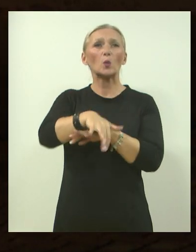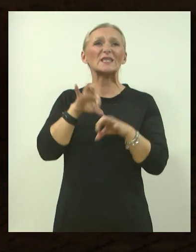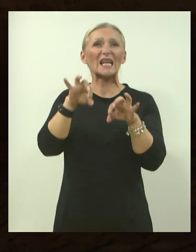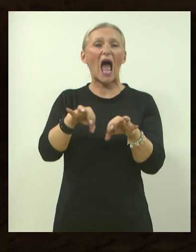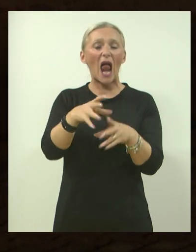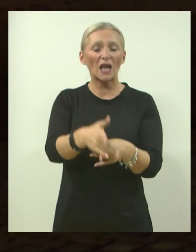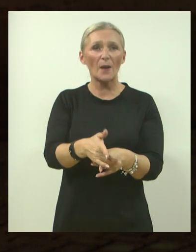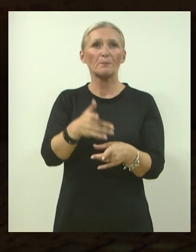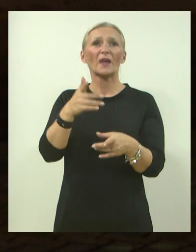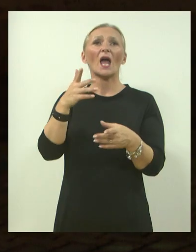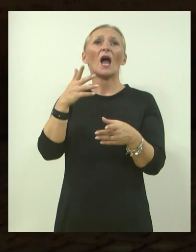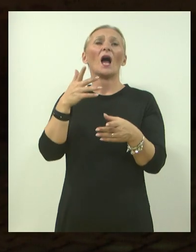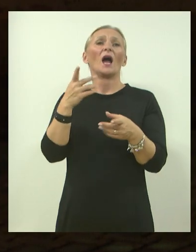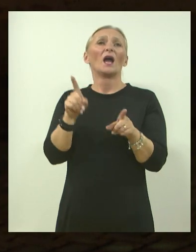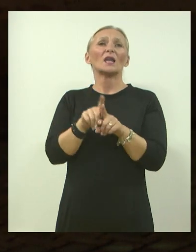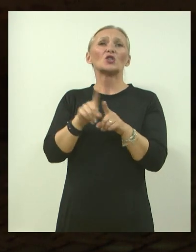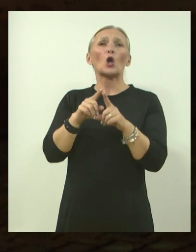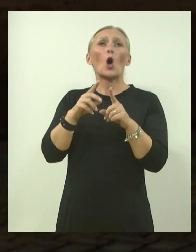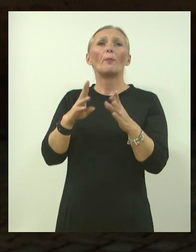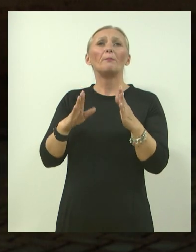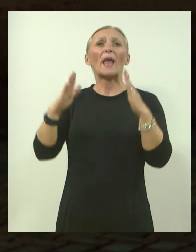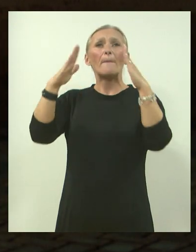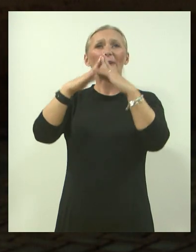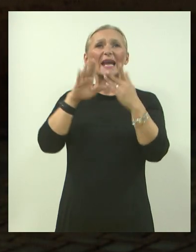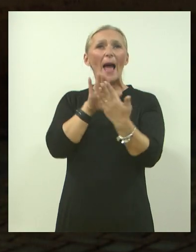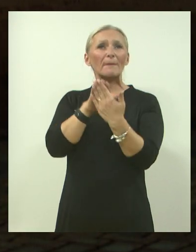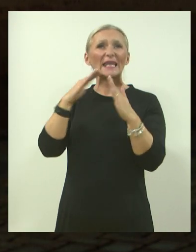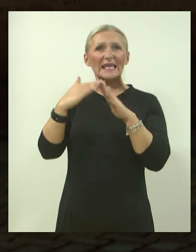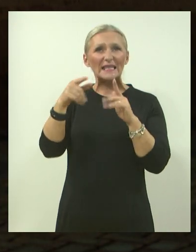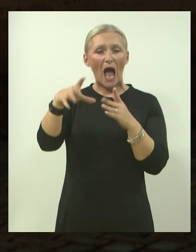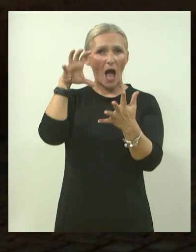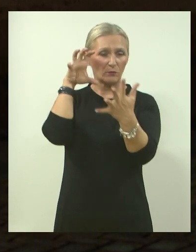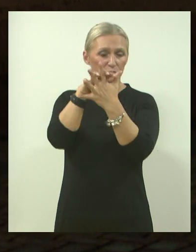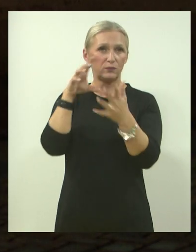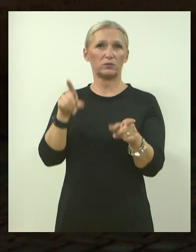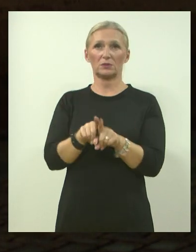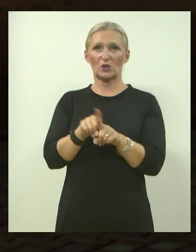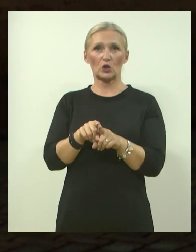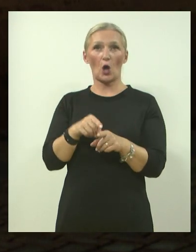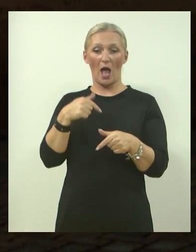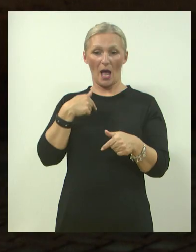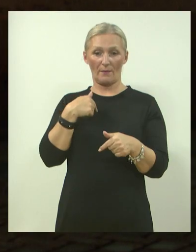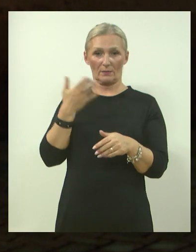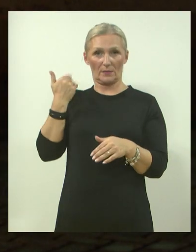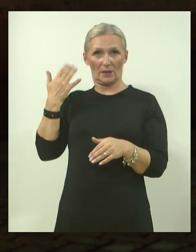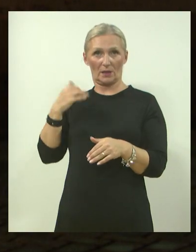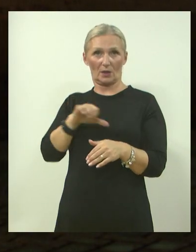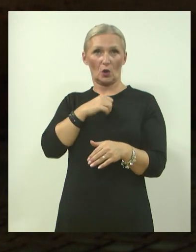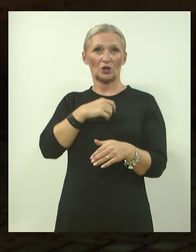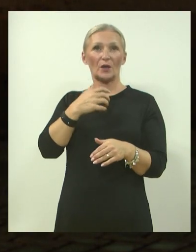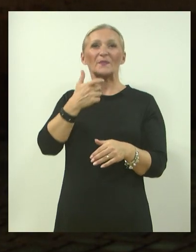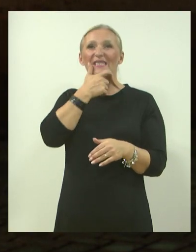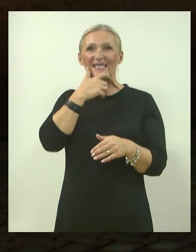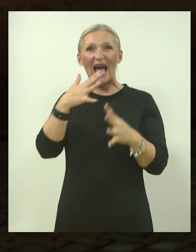Gizi. Mi smo ovo ranijih godina projecirali na pročelju